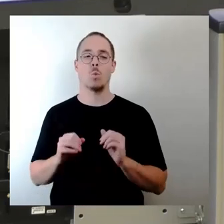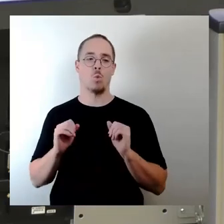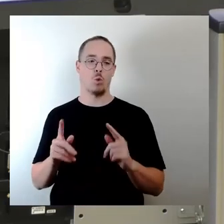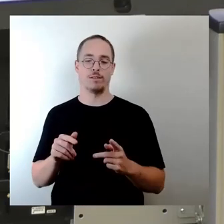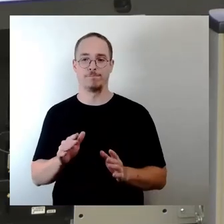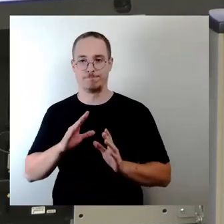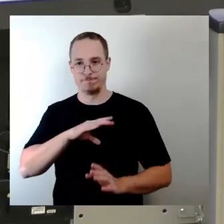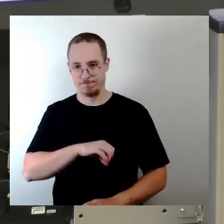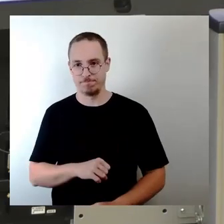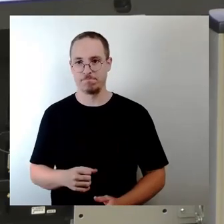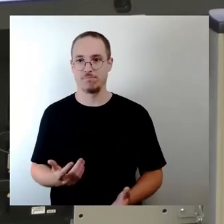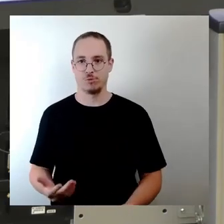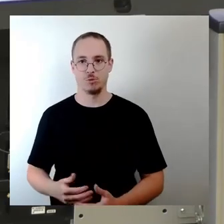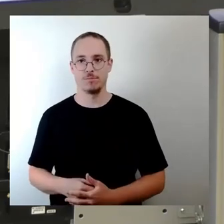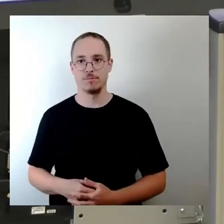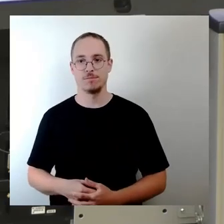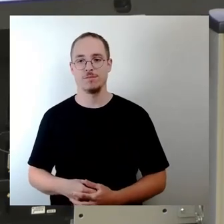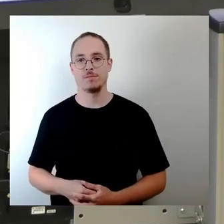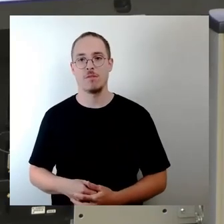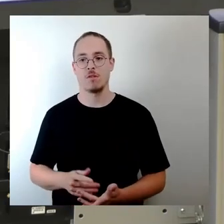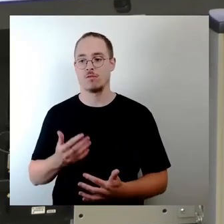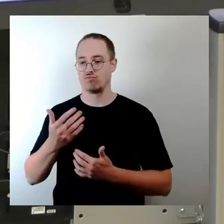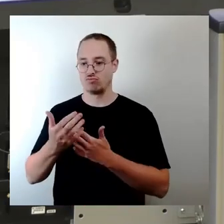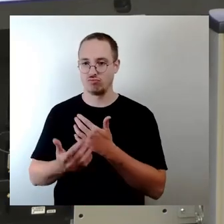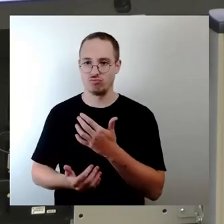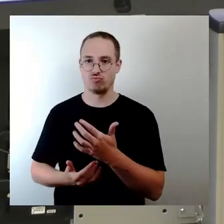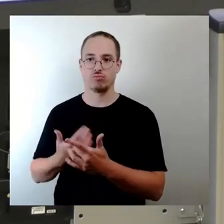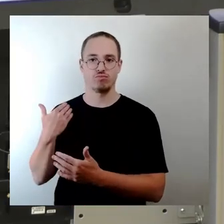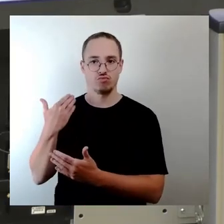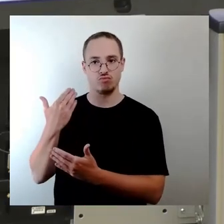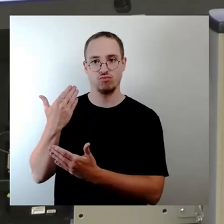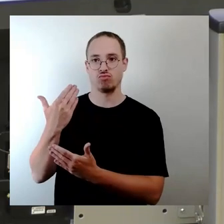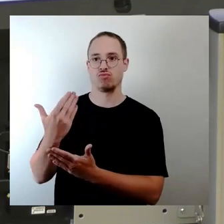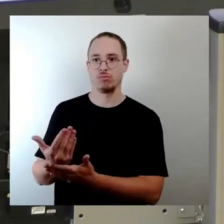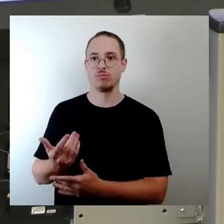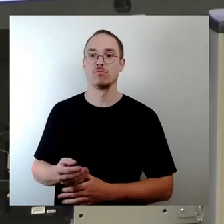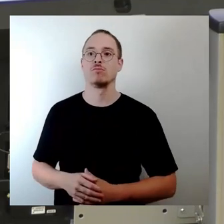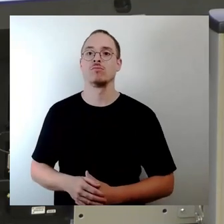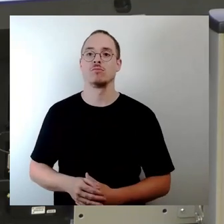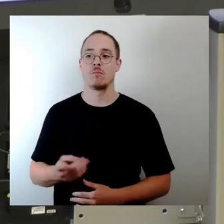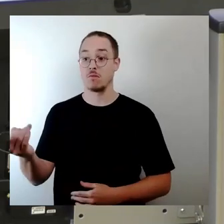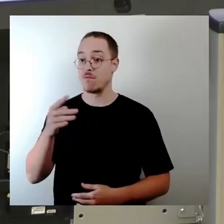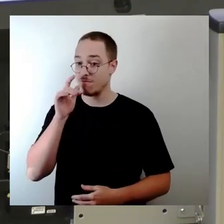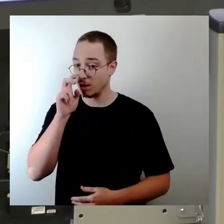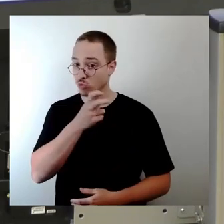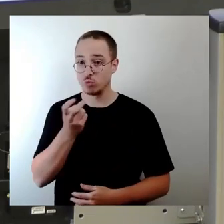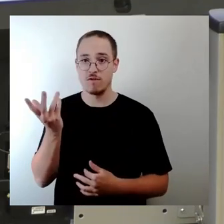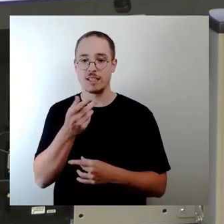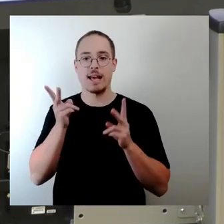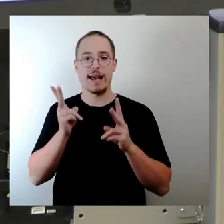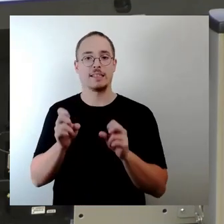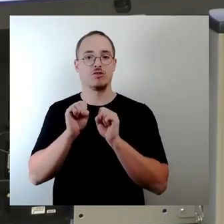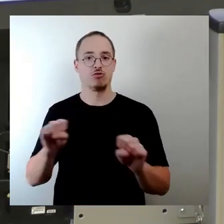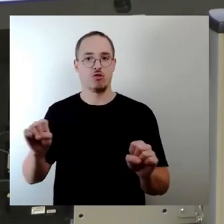der Eigentümer immer wieder probiert, Rechtssicherheit zu schaffen. Was ihm allerdings die Lage